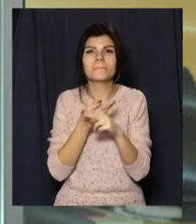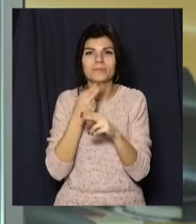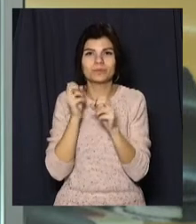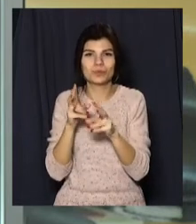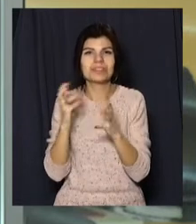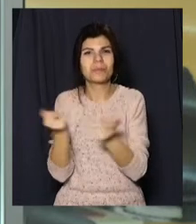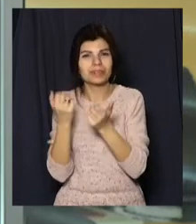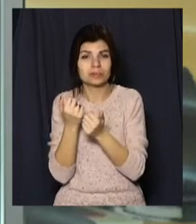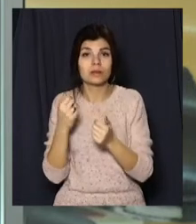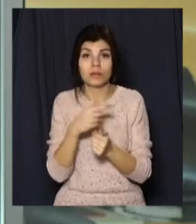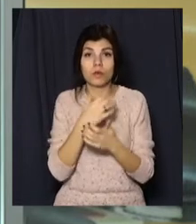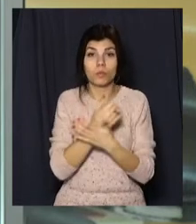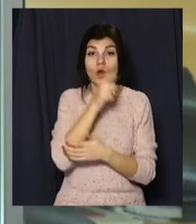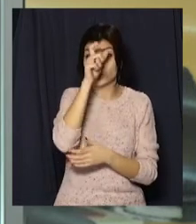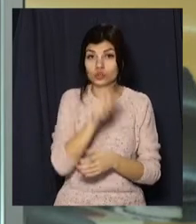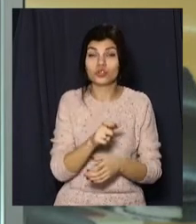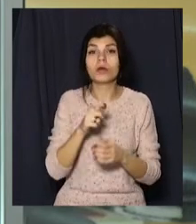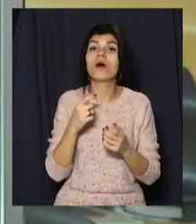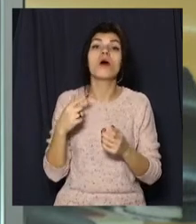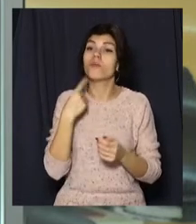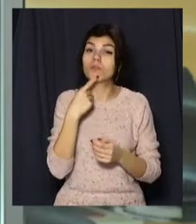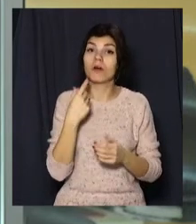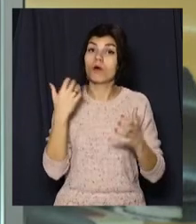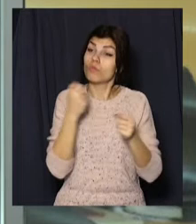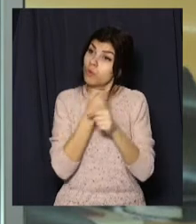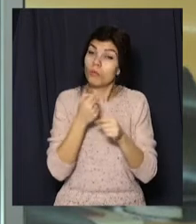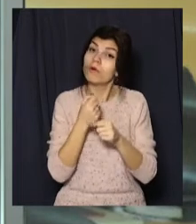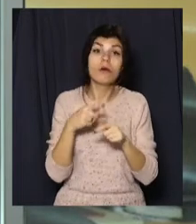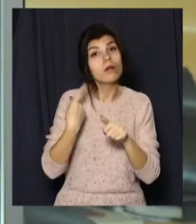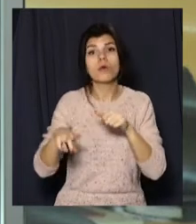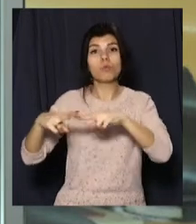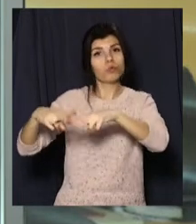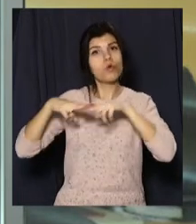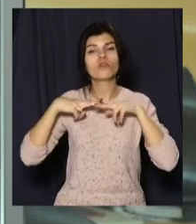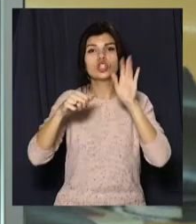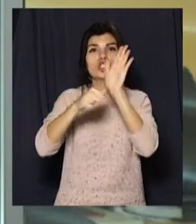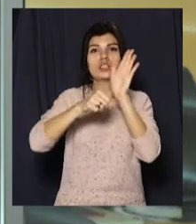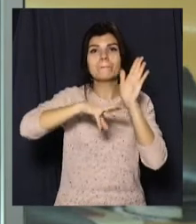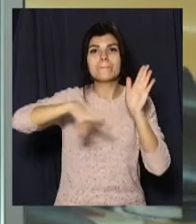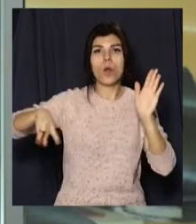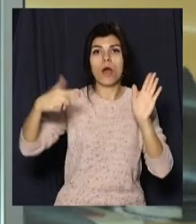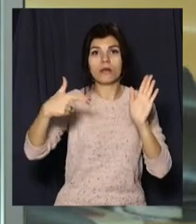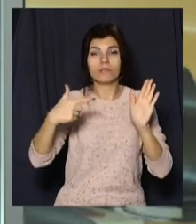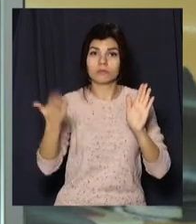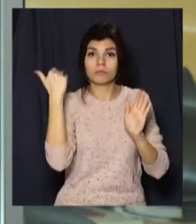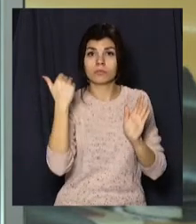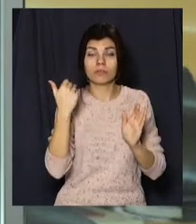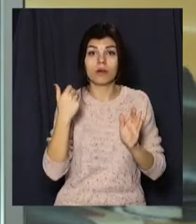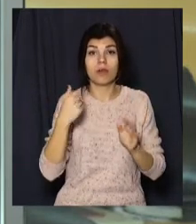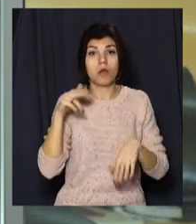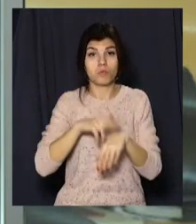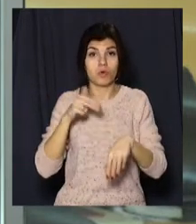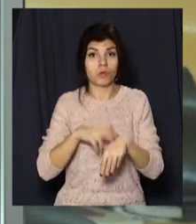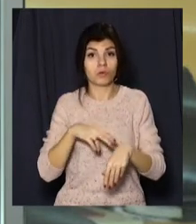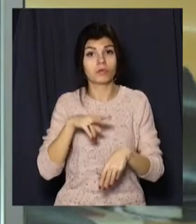уникнути жертв, псевдопідривник вимагає перерахувати йому 6 мільйонів гривень на банківський рахунок. У поліції інформацію про